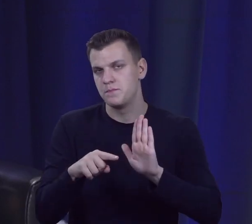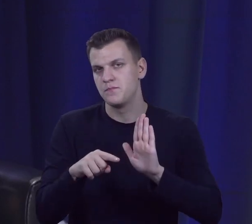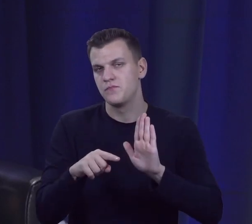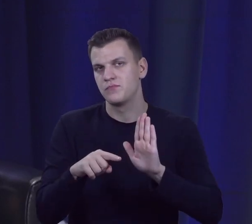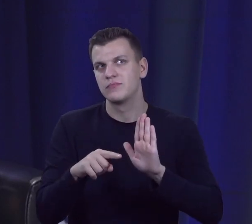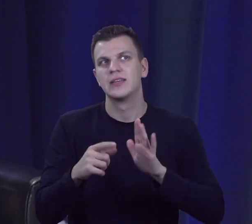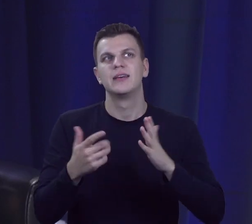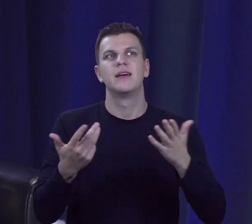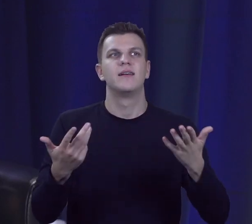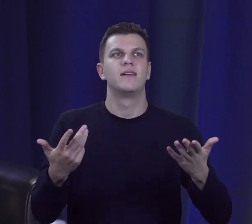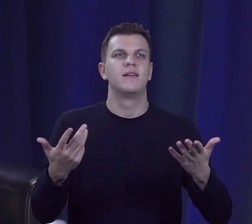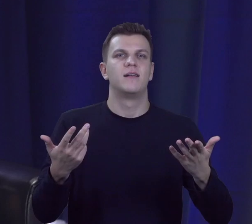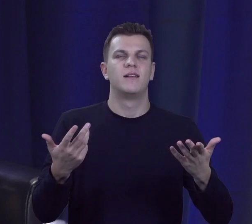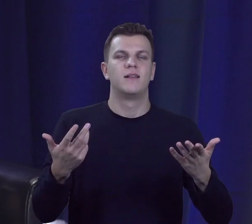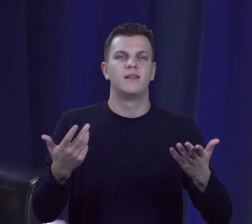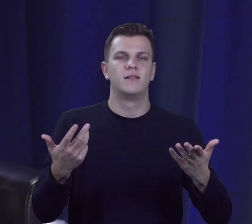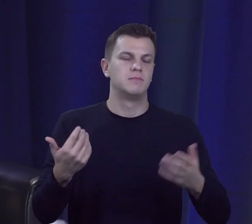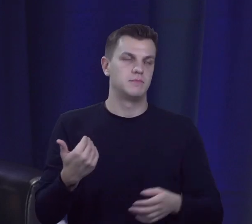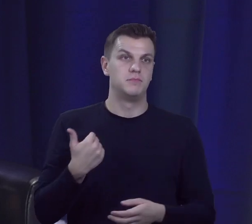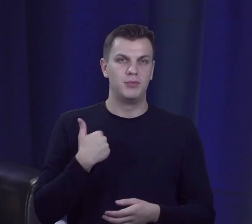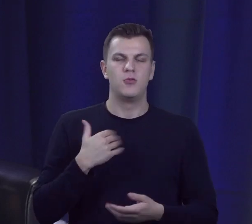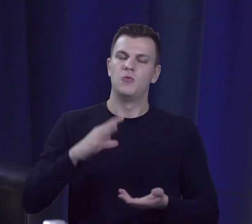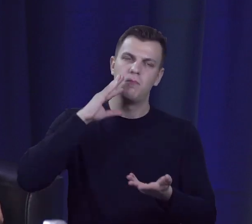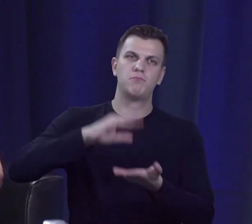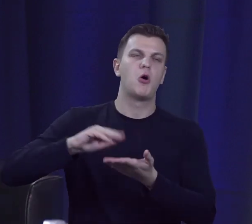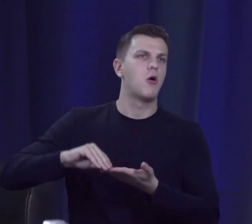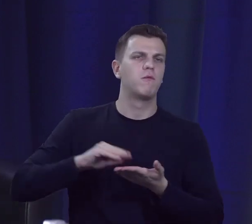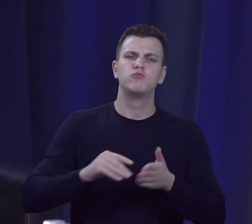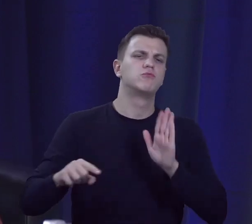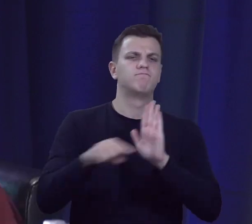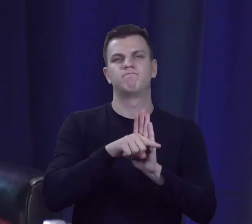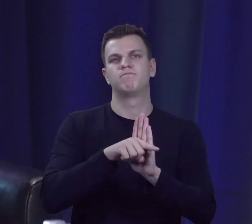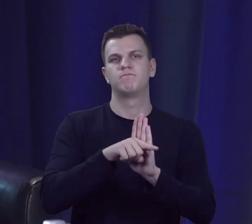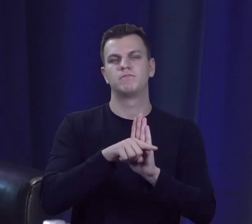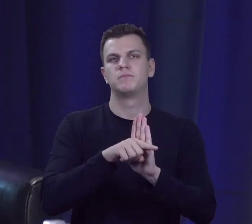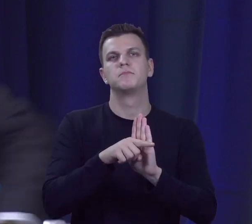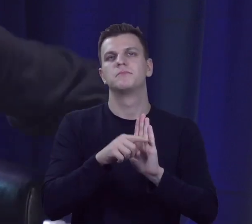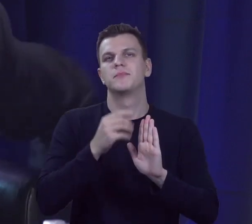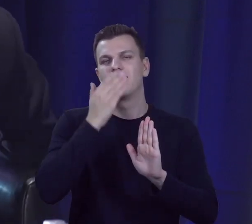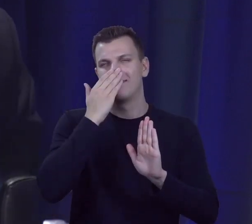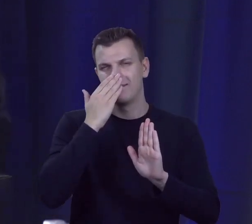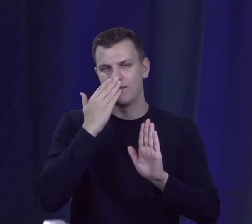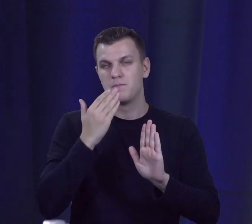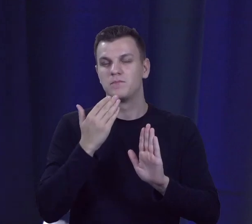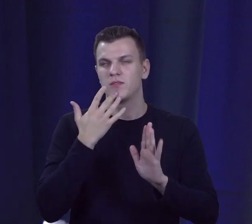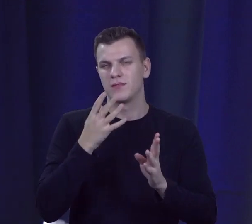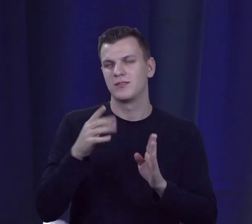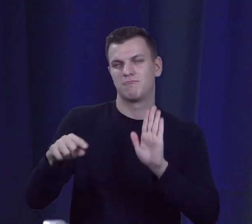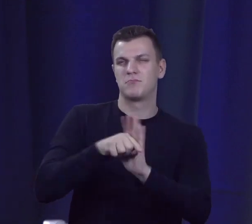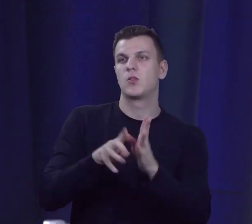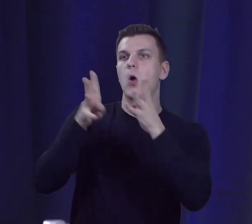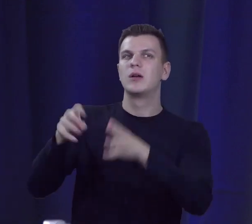A takim motywem, który się pojawiał kilkakrotnie, właśnie ja powiedziałem przed chwilą, że padło adresem samorządu terytorialnego.